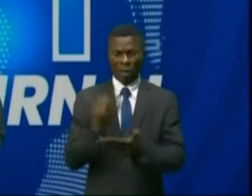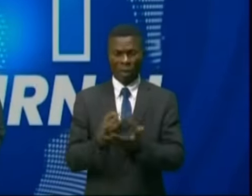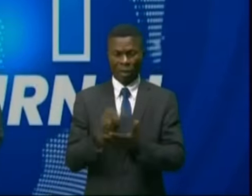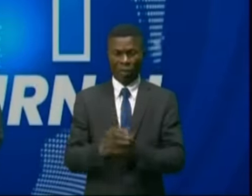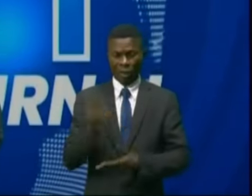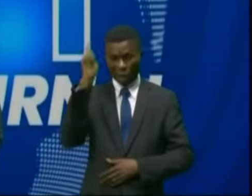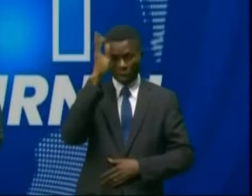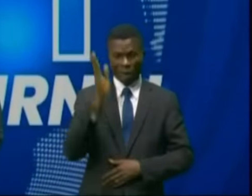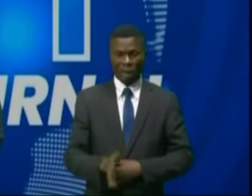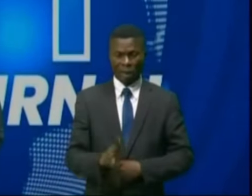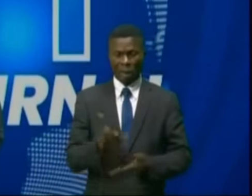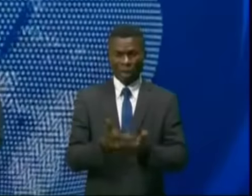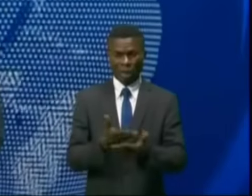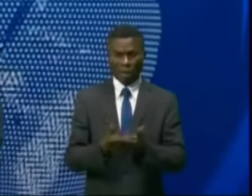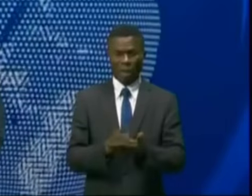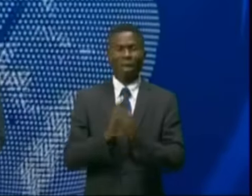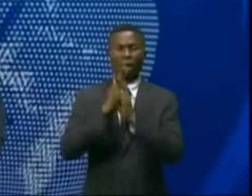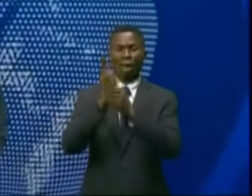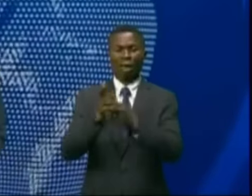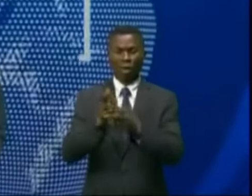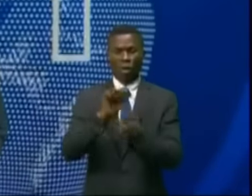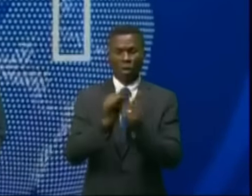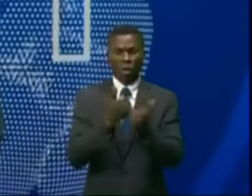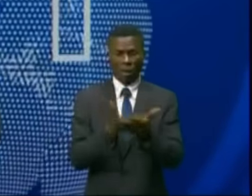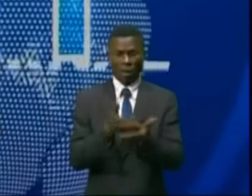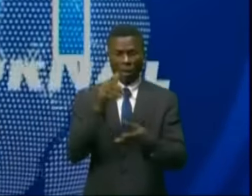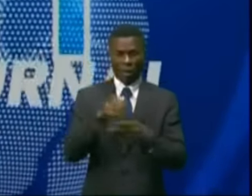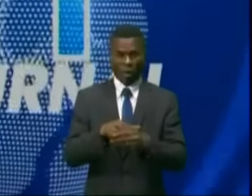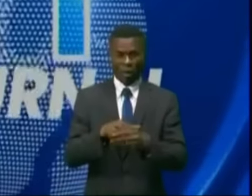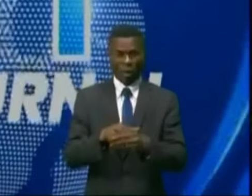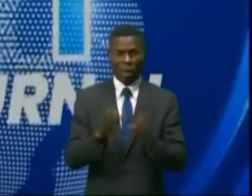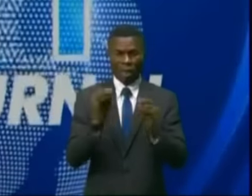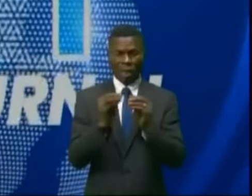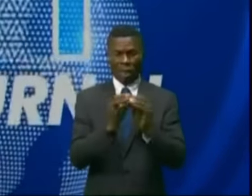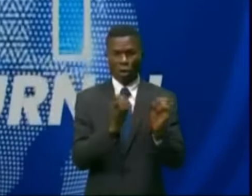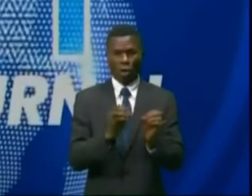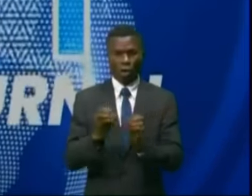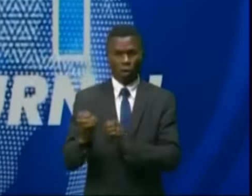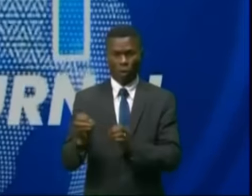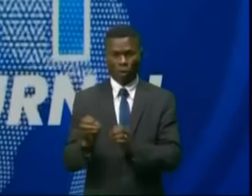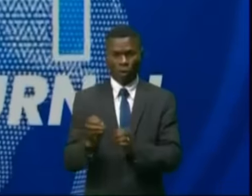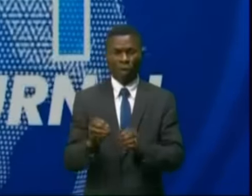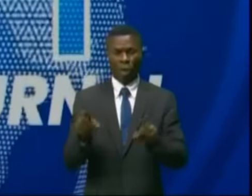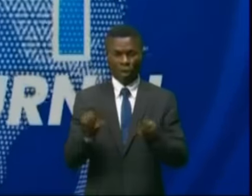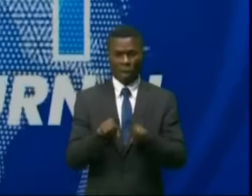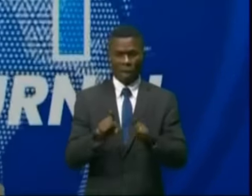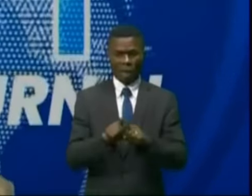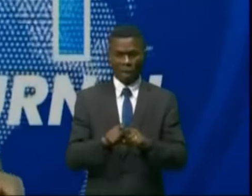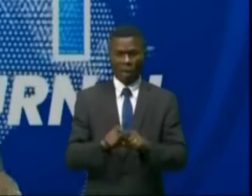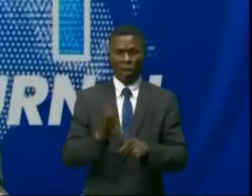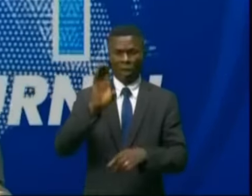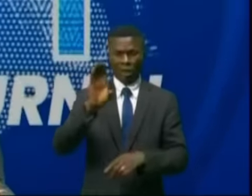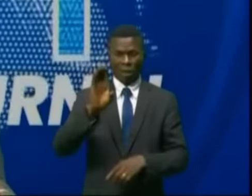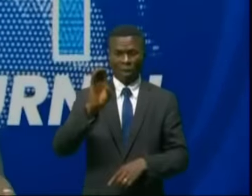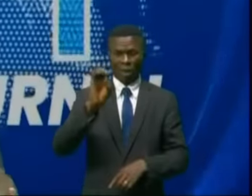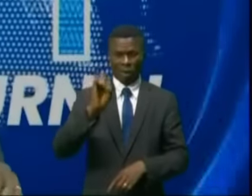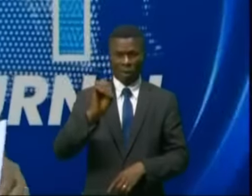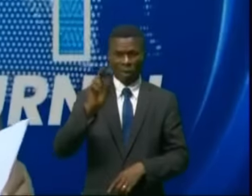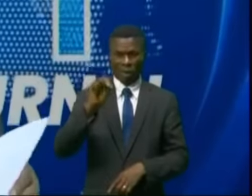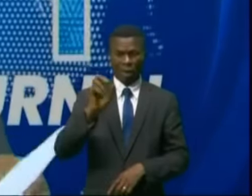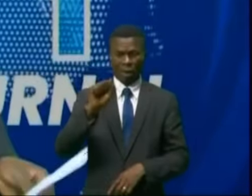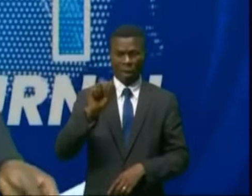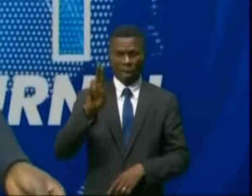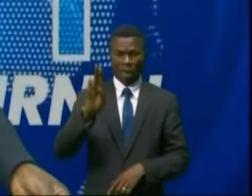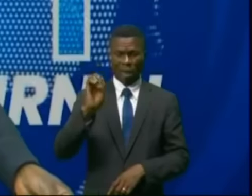du terrorisme ont tenté de répondre à cette question au travers d'un atelier organisé conjointement par la CENAREF, la cellule nationale